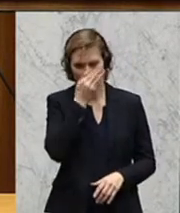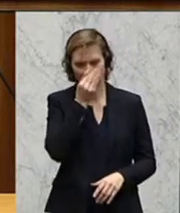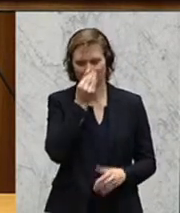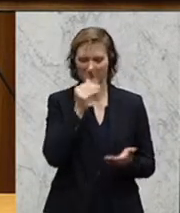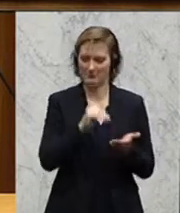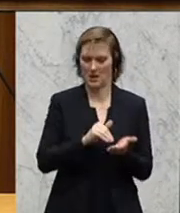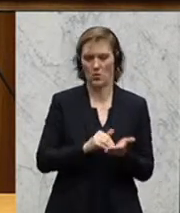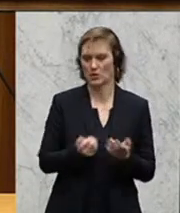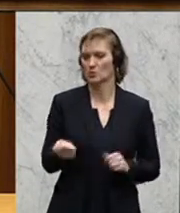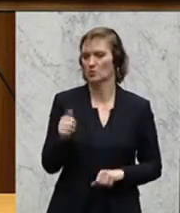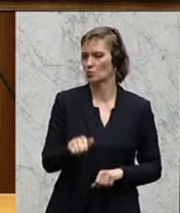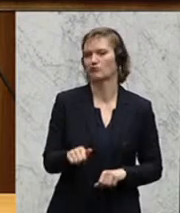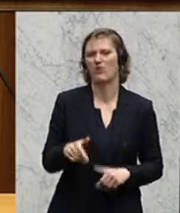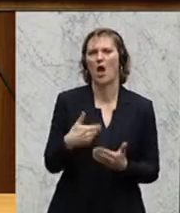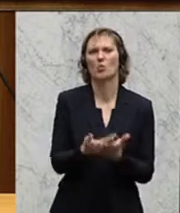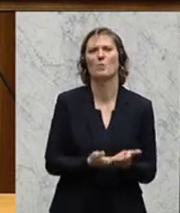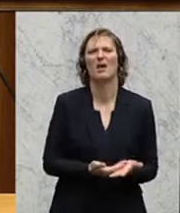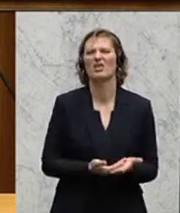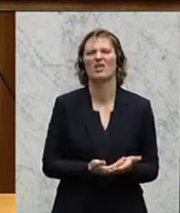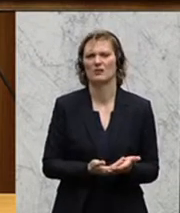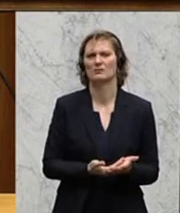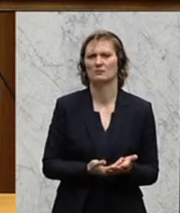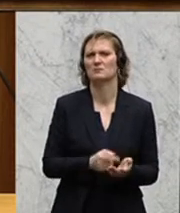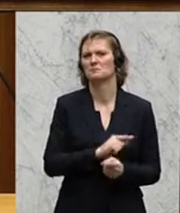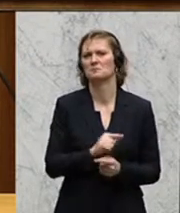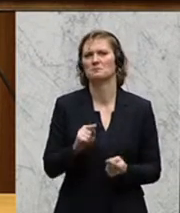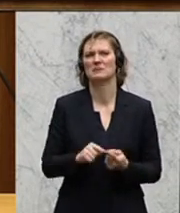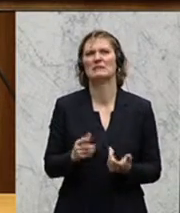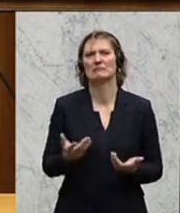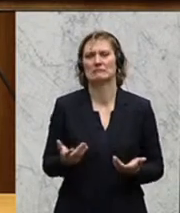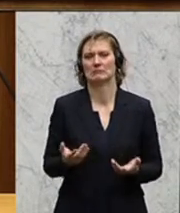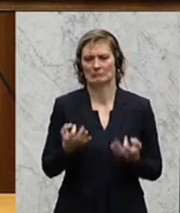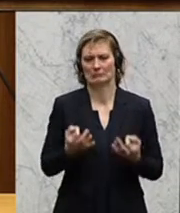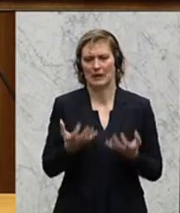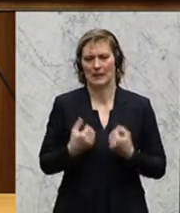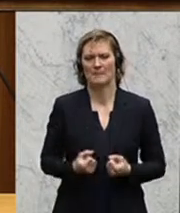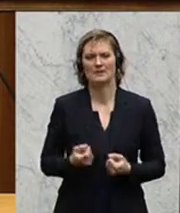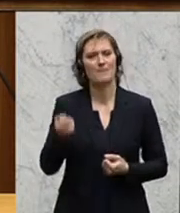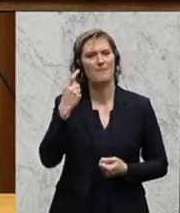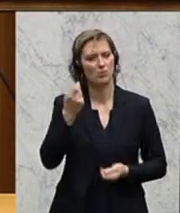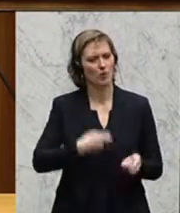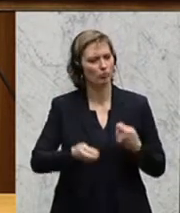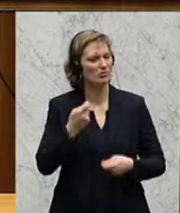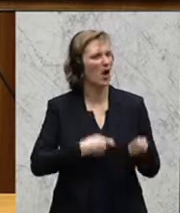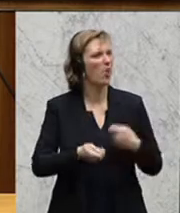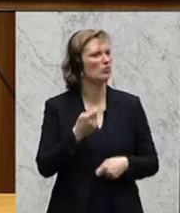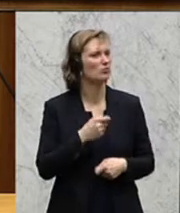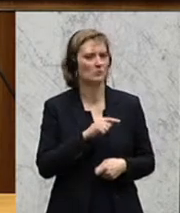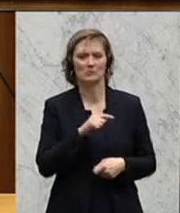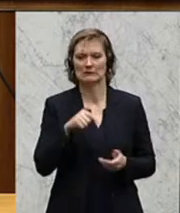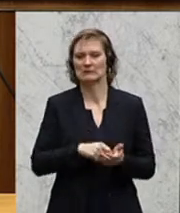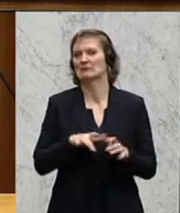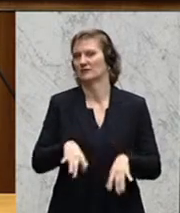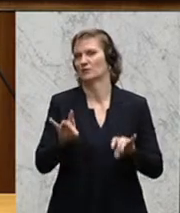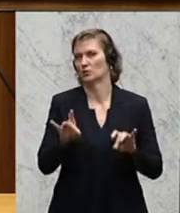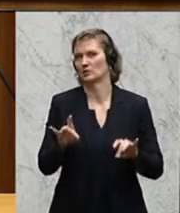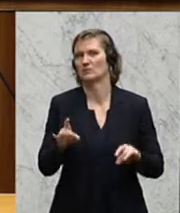unserer Seite, dass hier Argumente sehr wohl dann schlussendlich gezählt haben in einem entsprechenden Meinungsaustausch und dass das auch hier vorkommt.